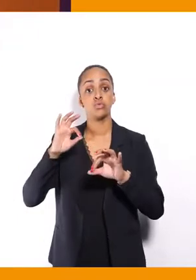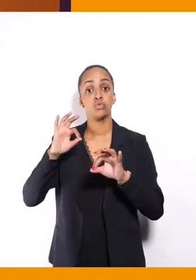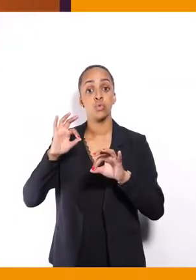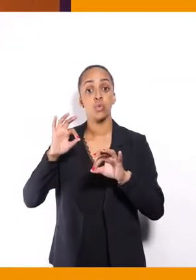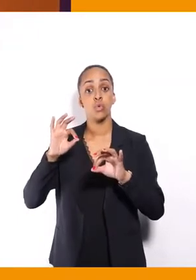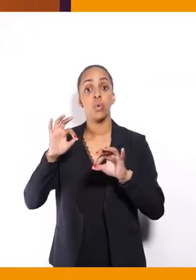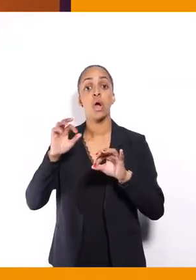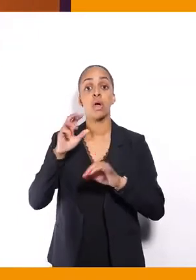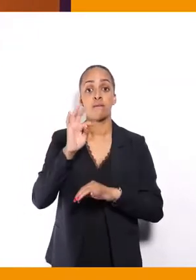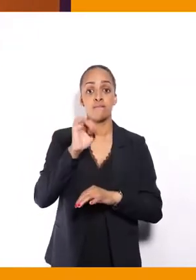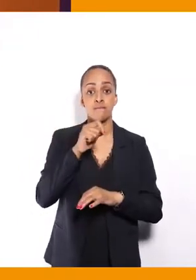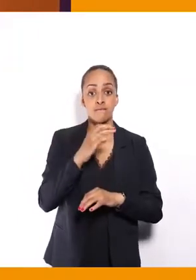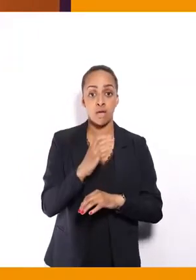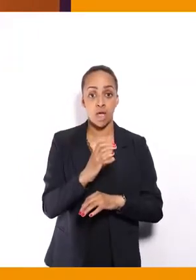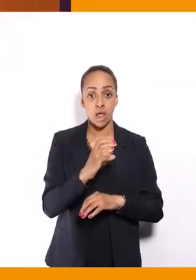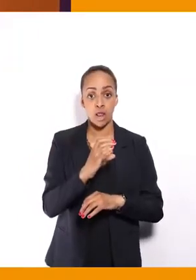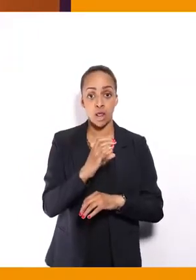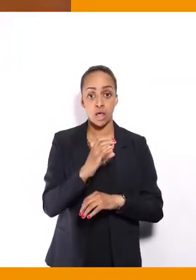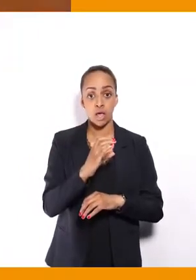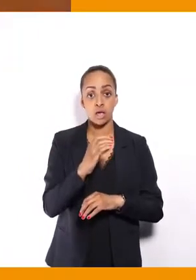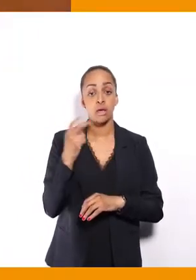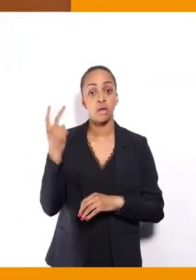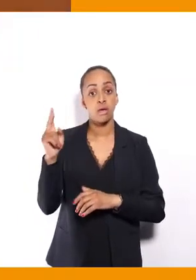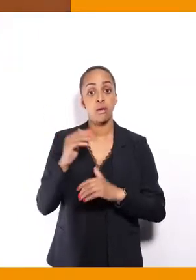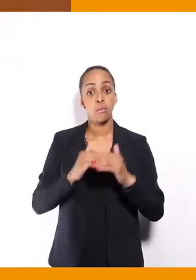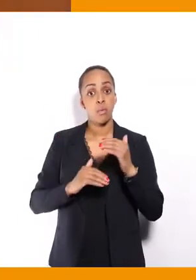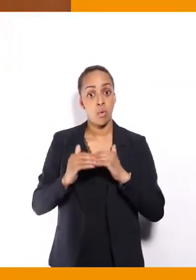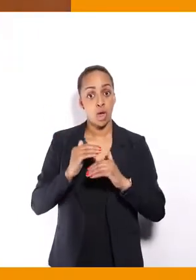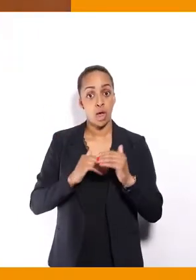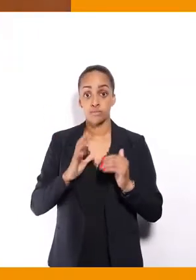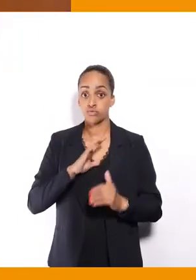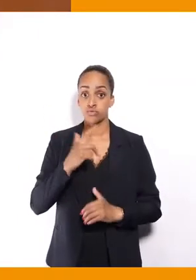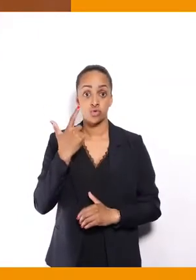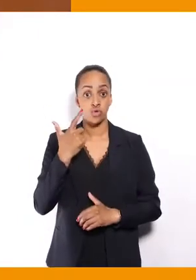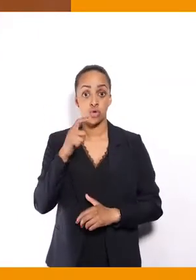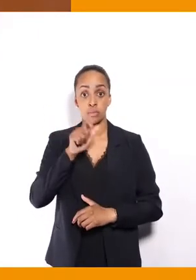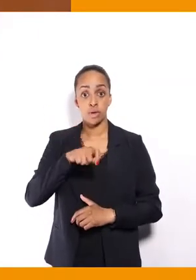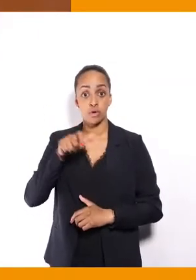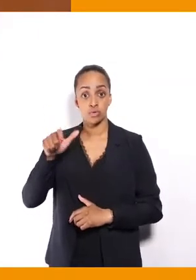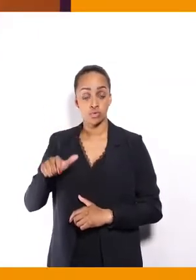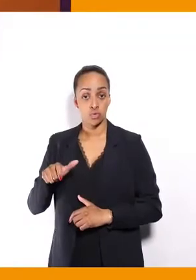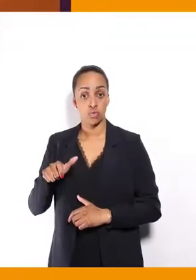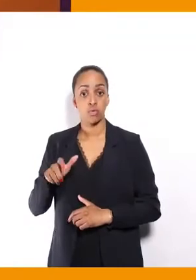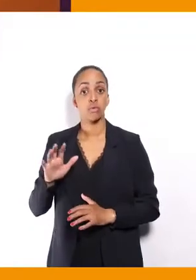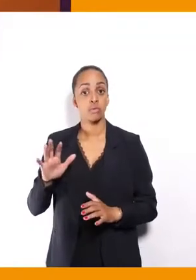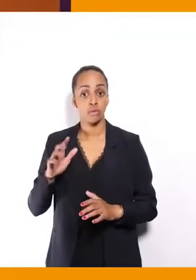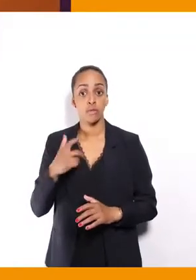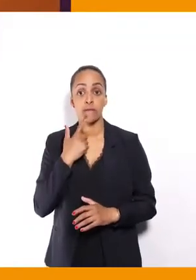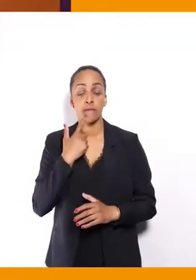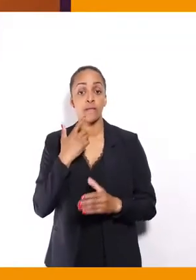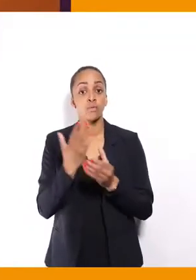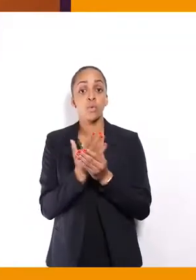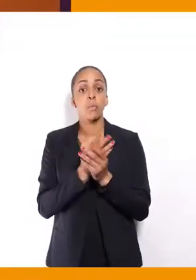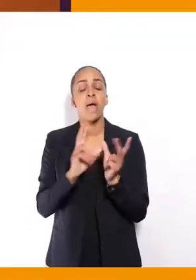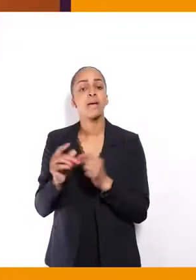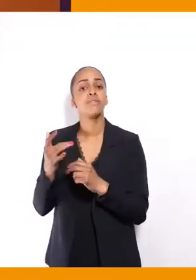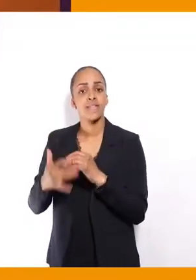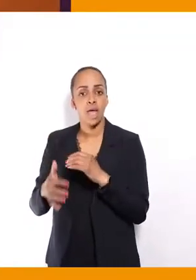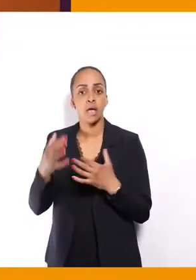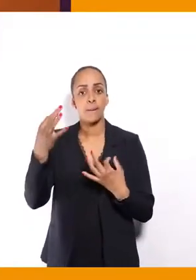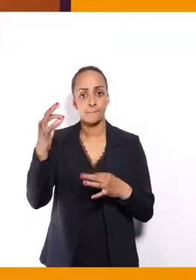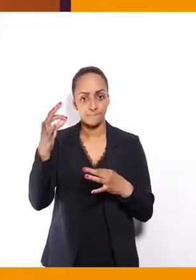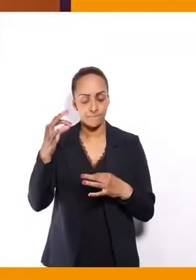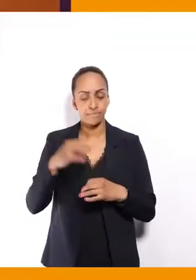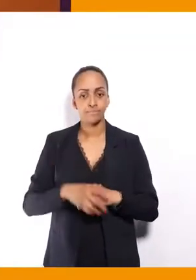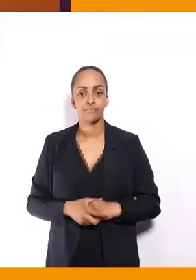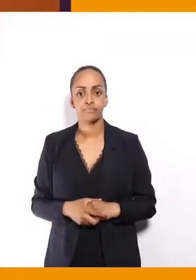version facile à les réaccompense de leur programme. Donc, on distingue bien le programme de la profession de poids, qui est un document qui arrive plus tard. Donc,'est